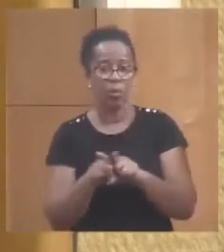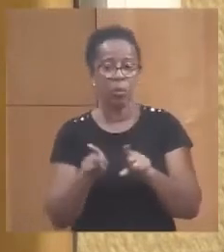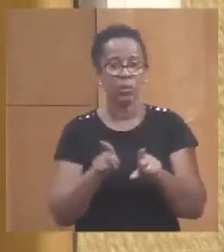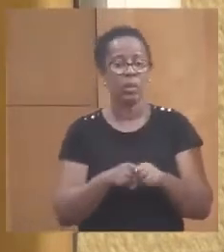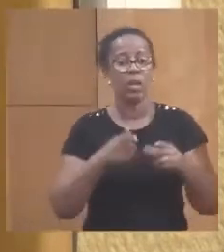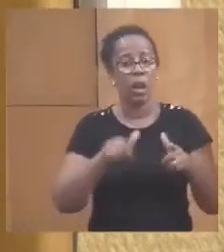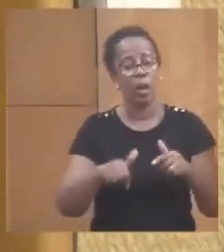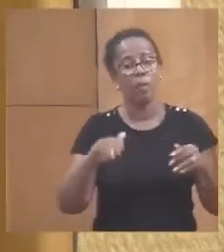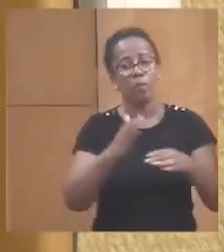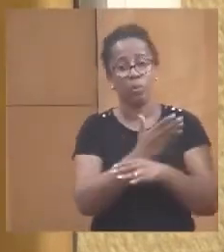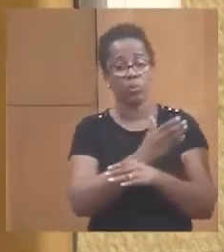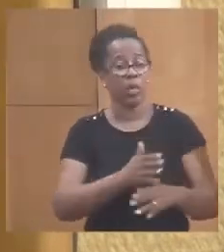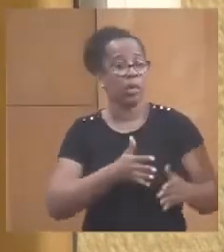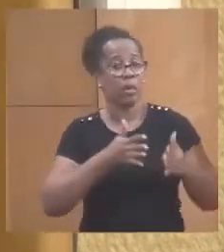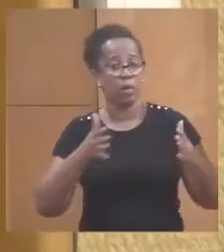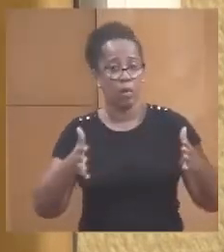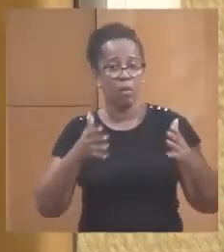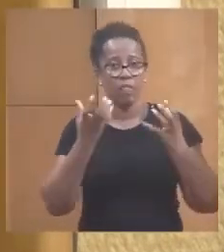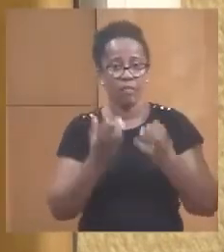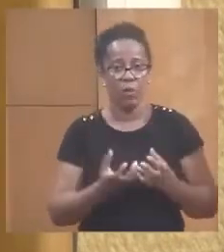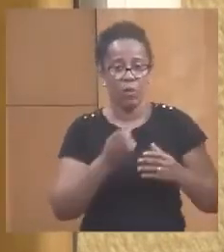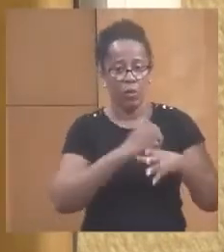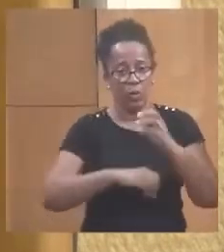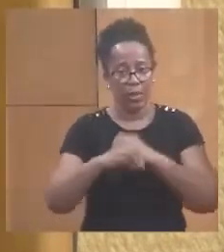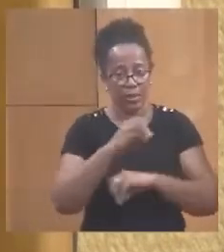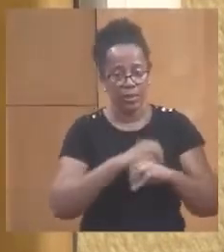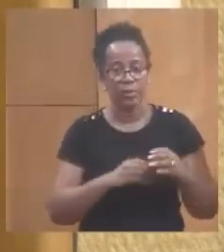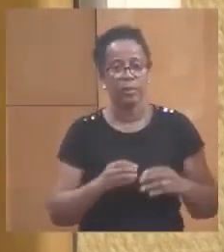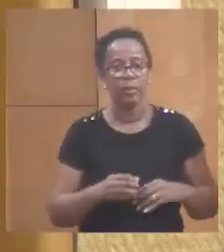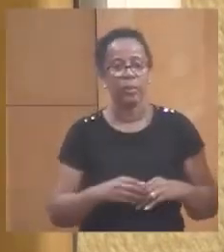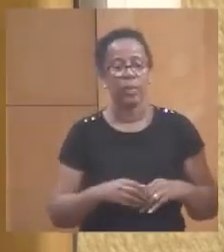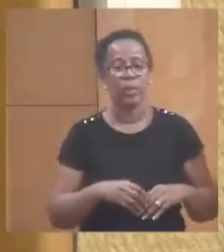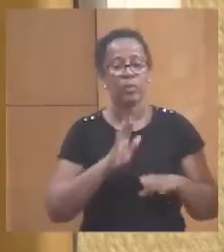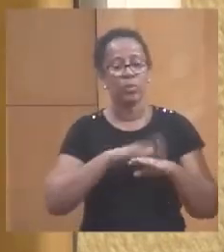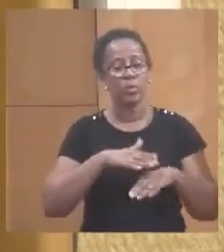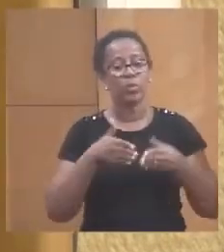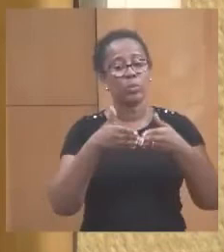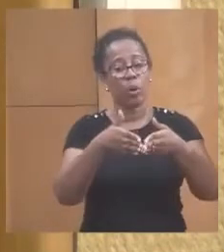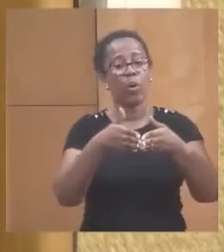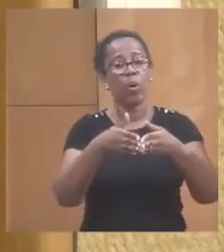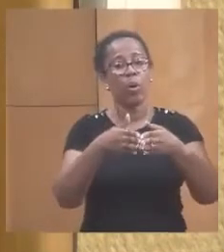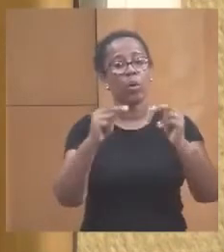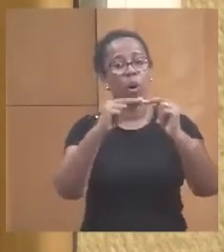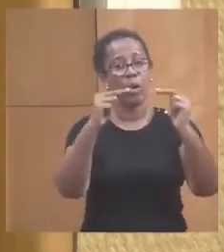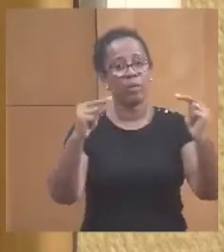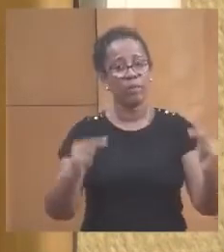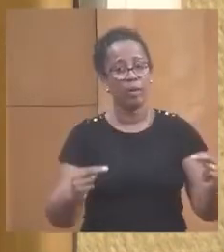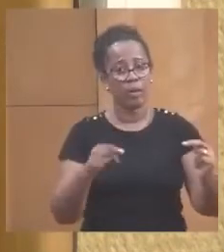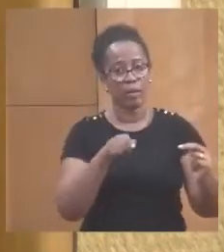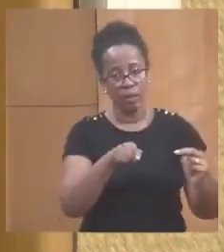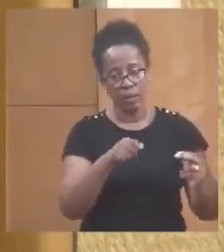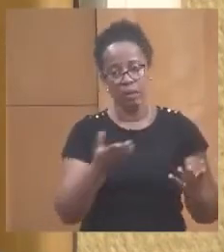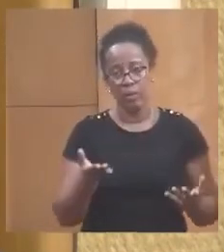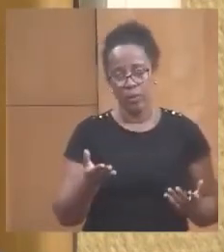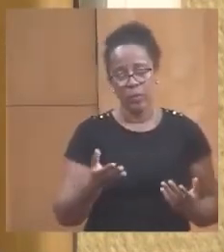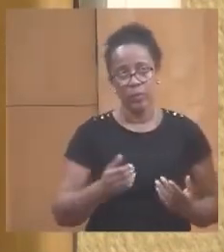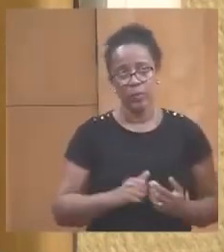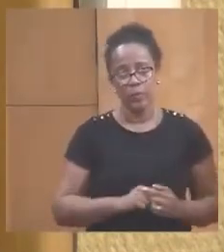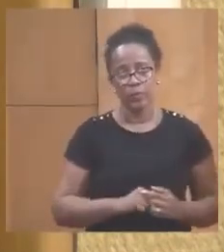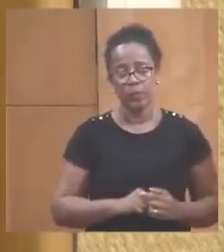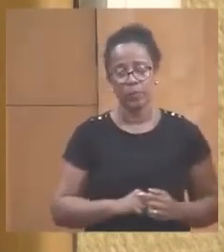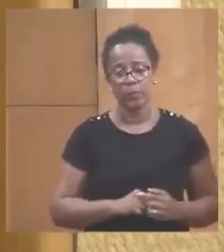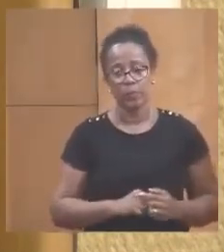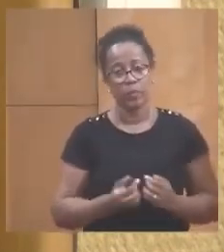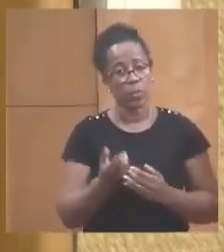projet que nous sommes en train de faire sur le port de Grand-Rivière où là, on refait